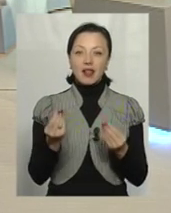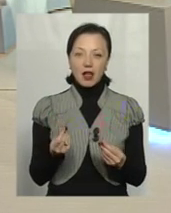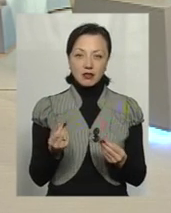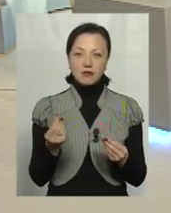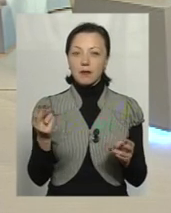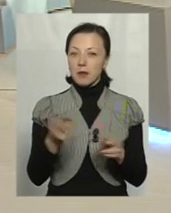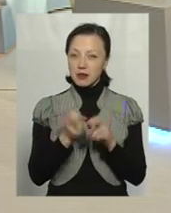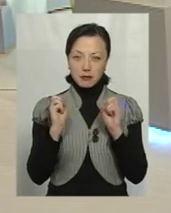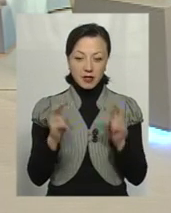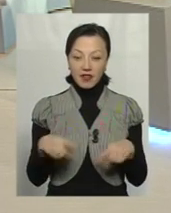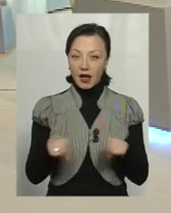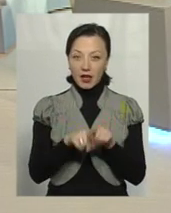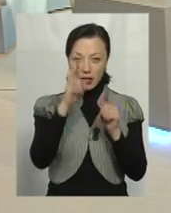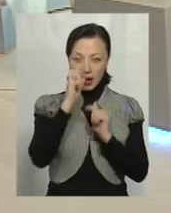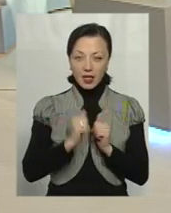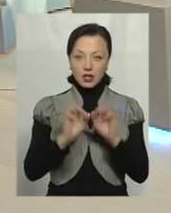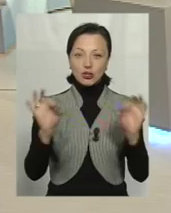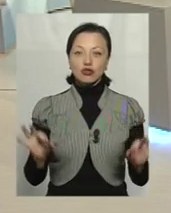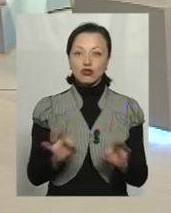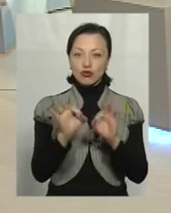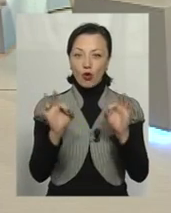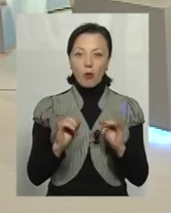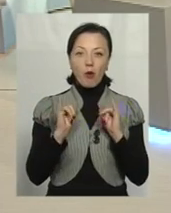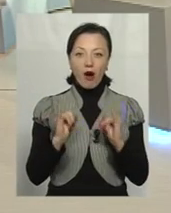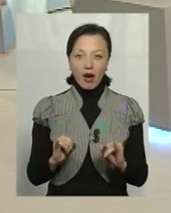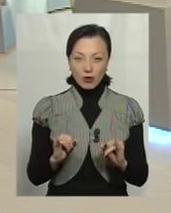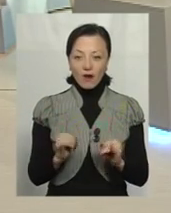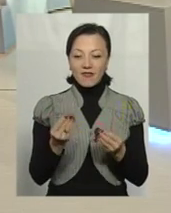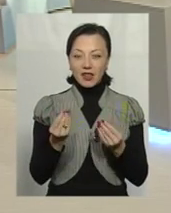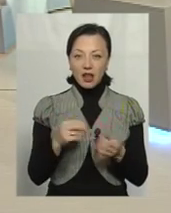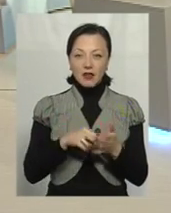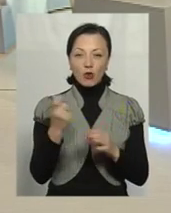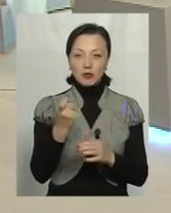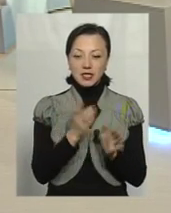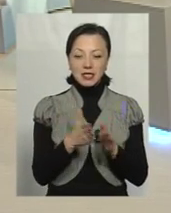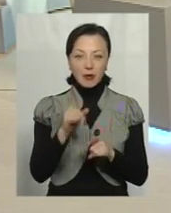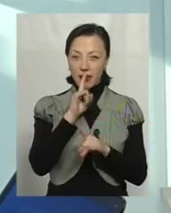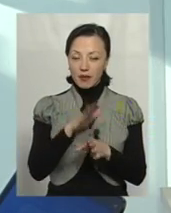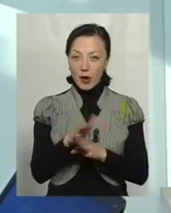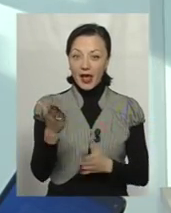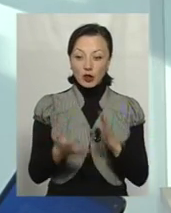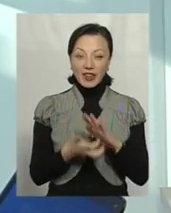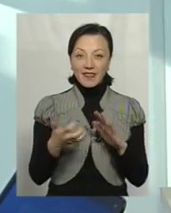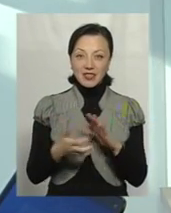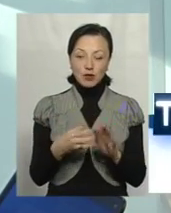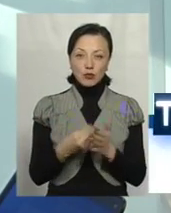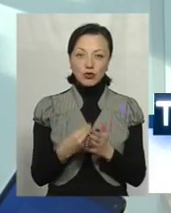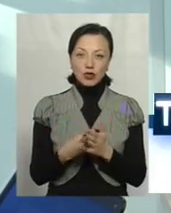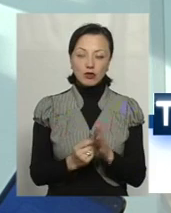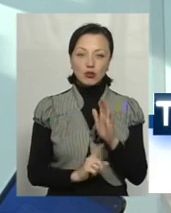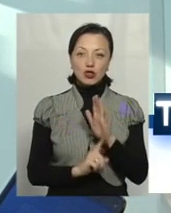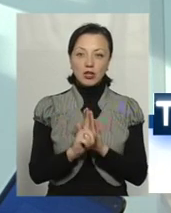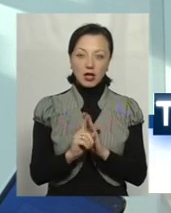І в такій країні нічого поганого в фінансово-економічній системі не відбудеться. Як тільки дефіцит бюджету